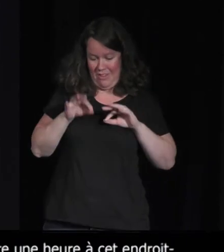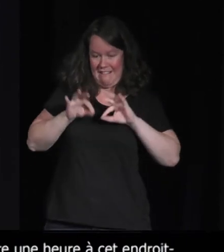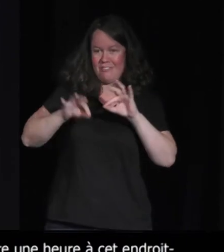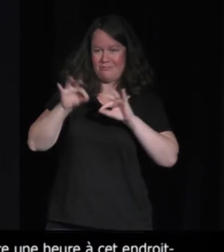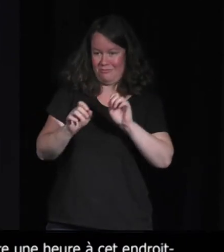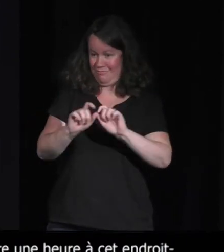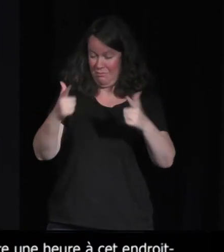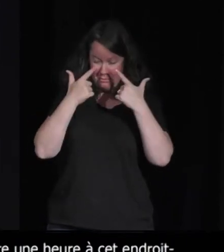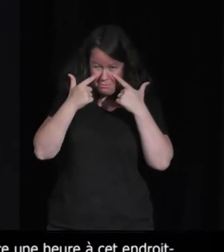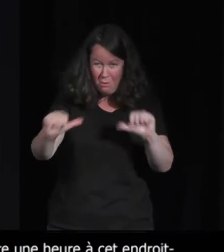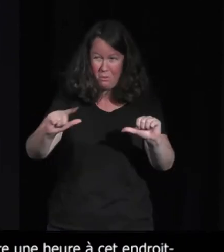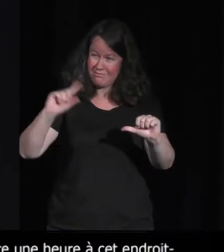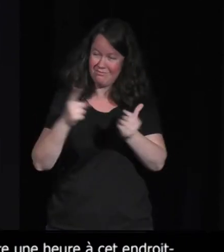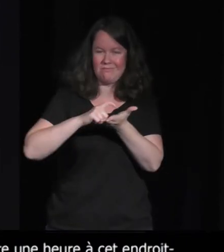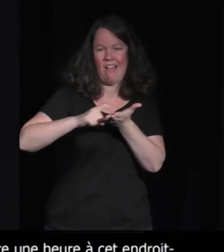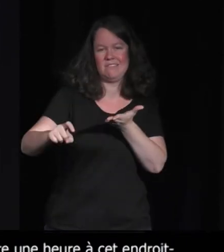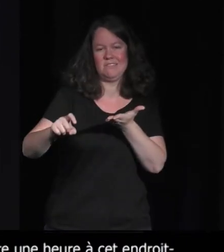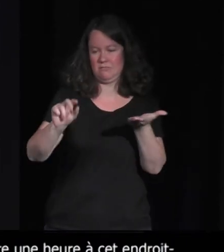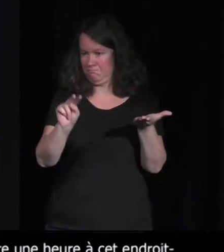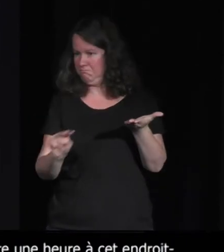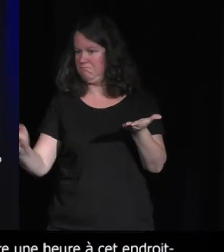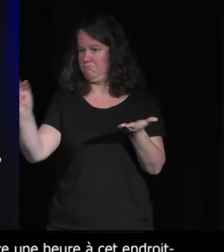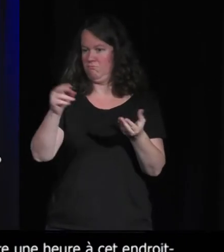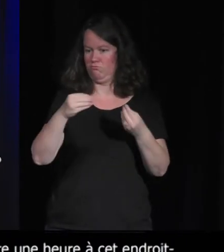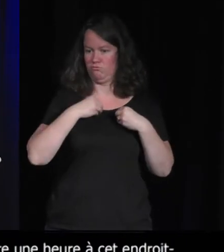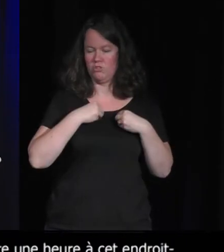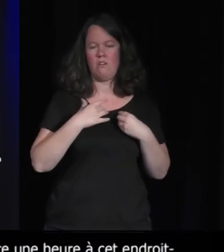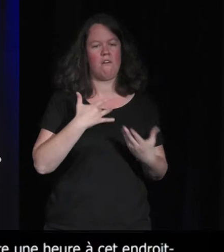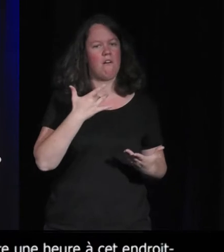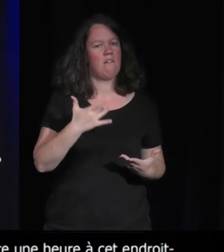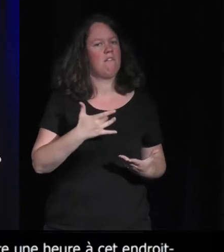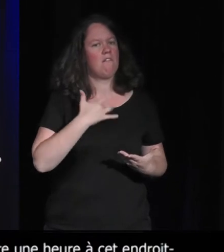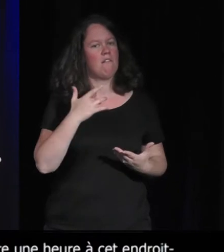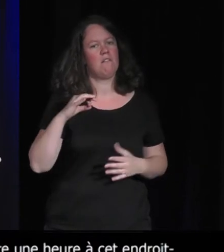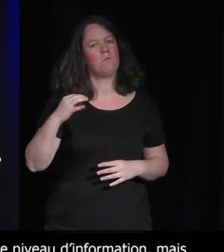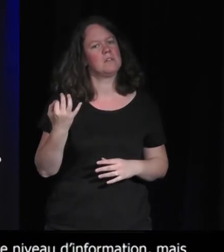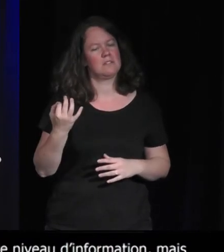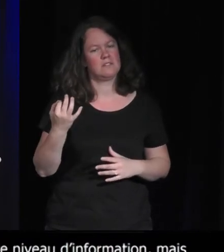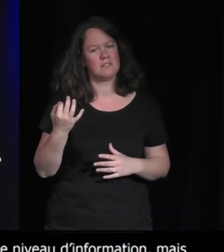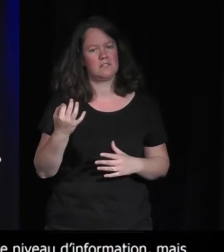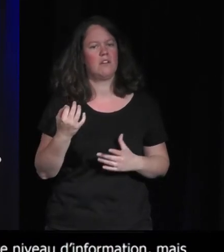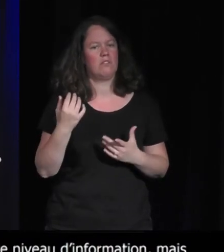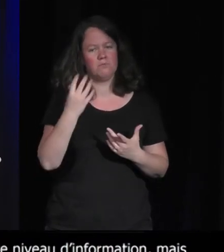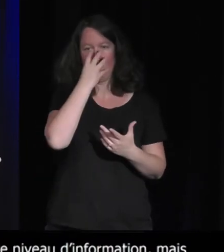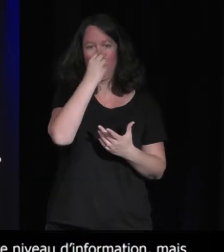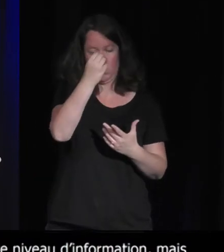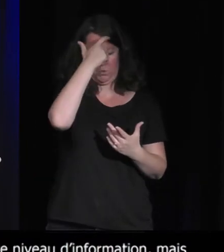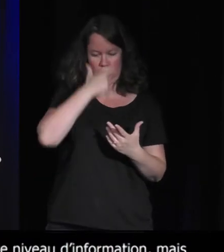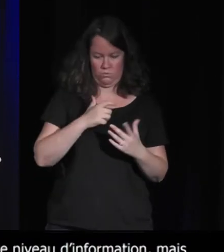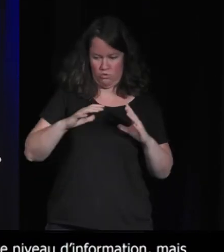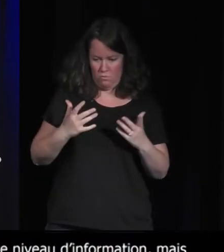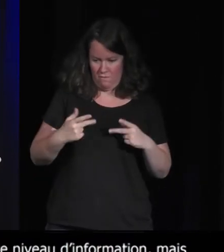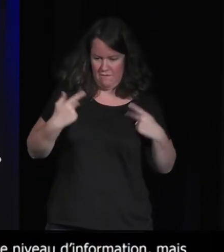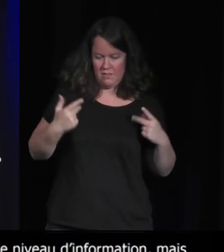joueur, c'est hyper pertinent. Parce que là, ça crée un intérêt, non seulement pour le mode de vie du loup, mais pour les